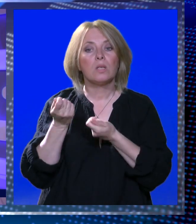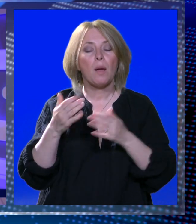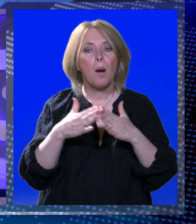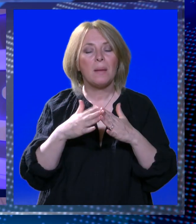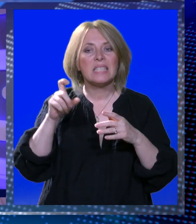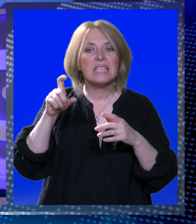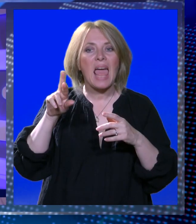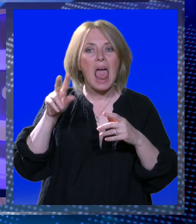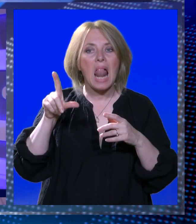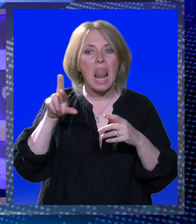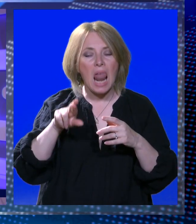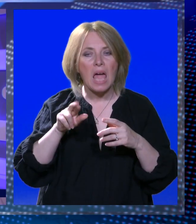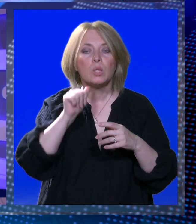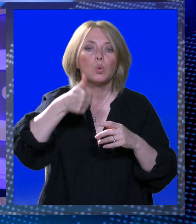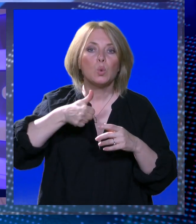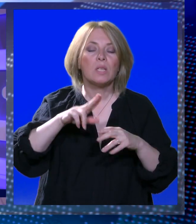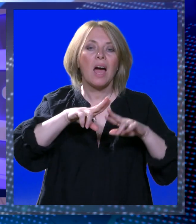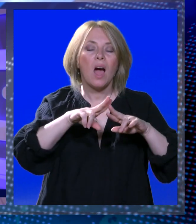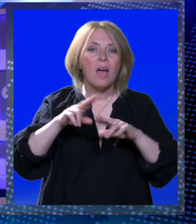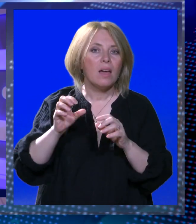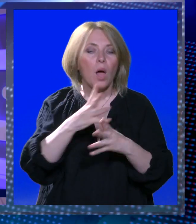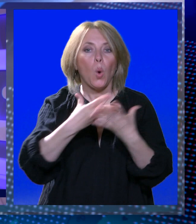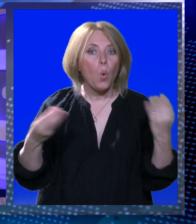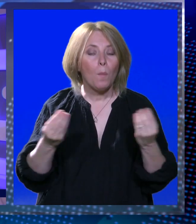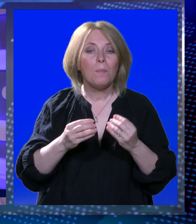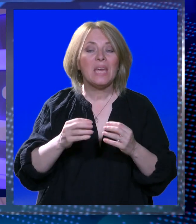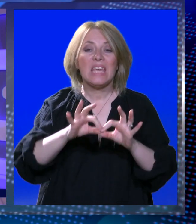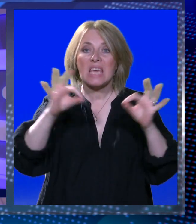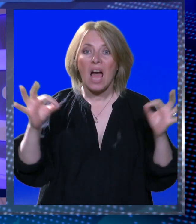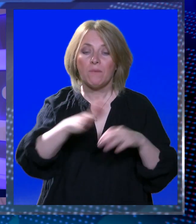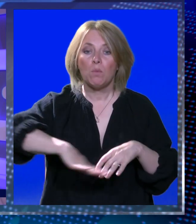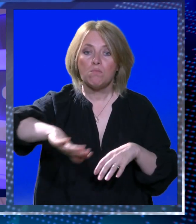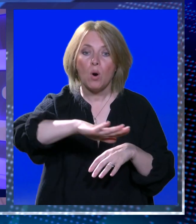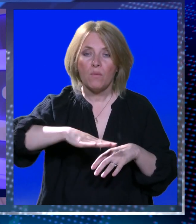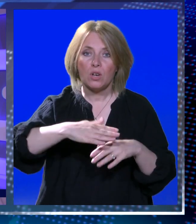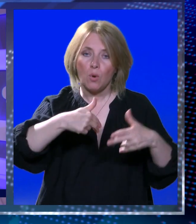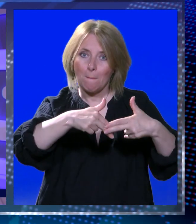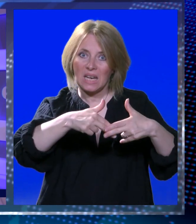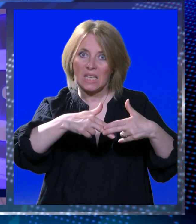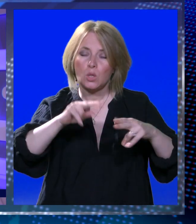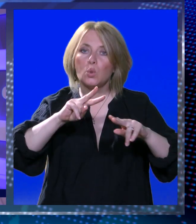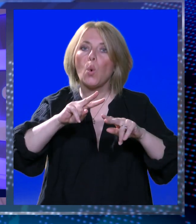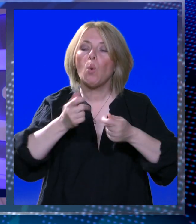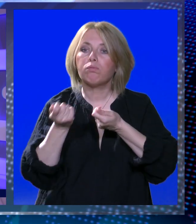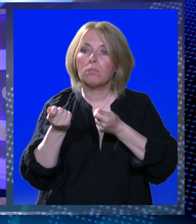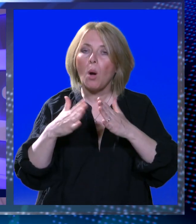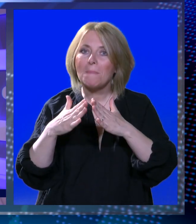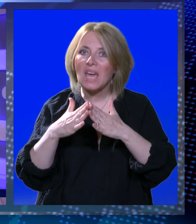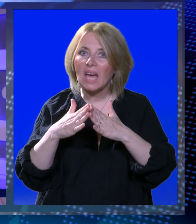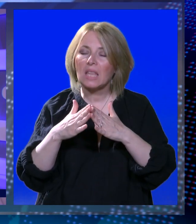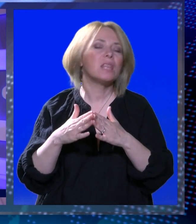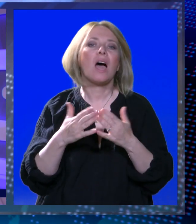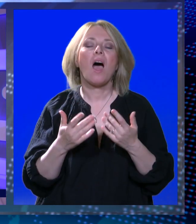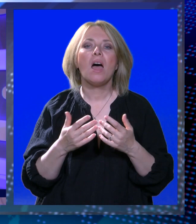Ugostiteljski objekt cele sutra ostaje bez javne površine na sedam dana. Objavio je to danas Franković, a uputio je iznakovite poruke